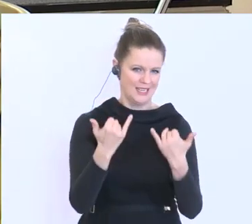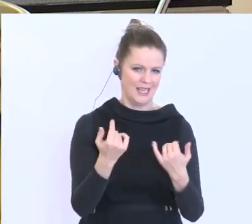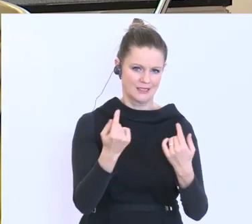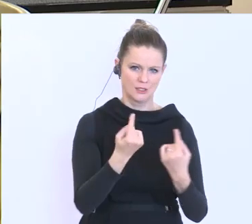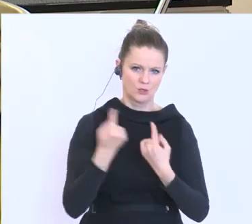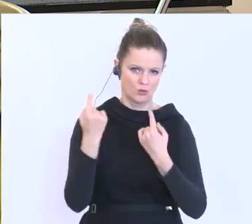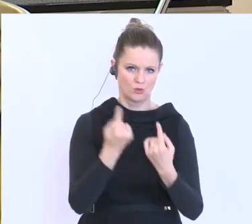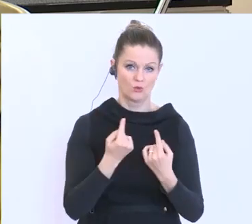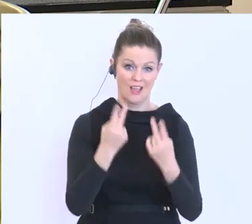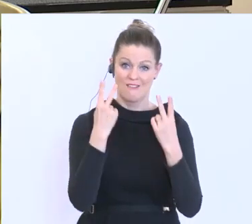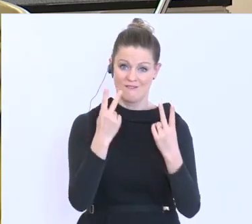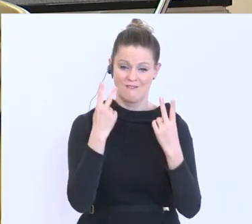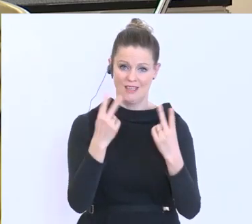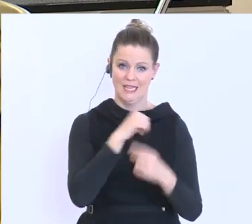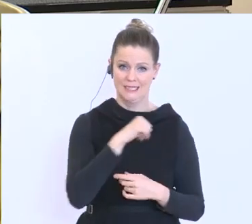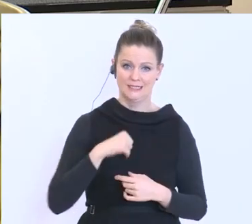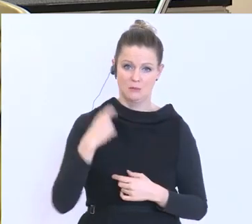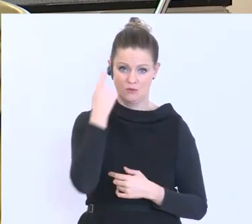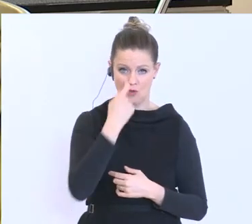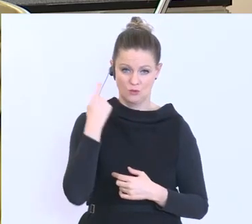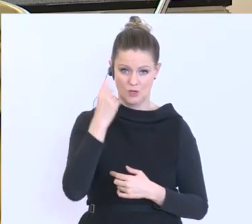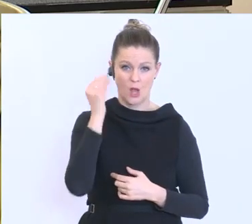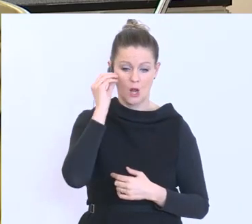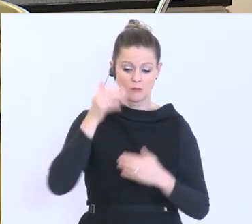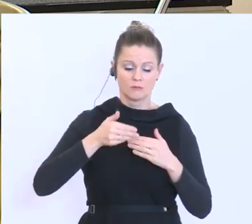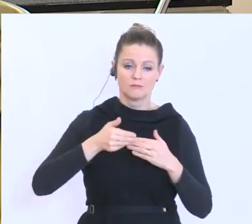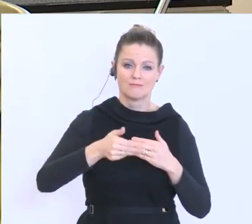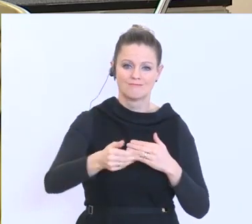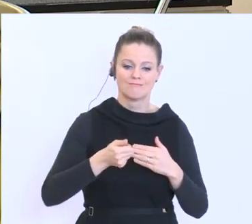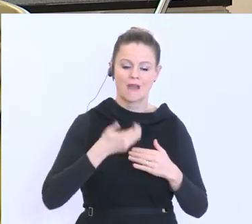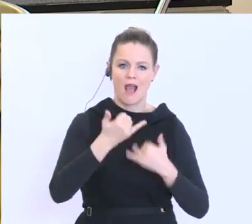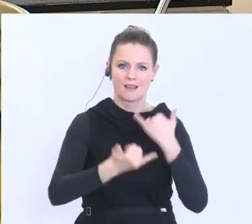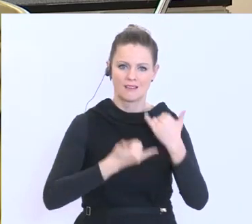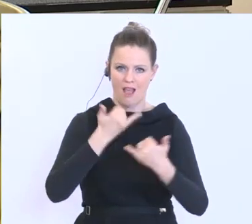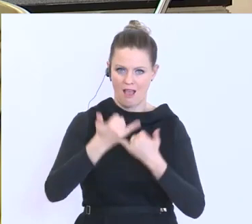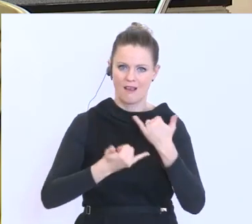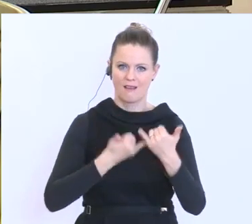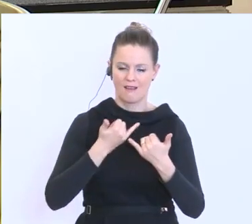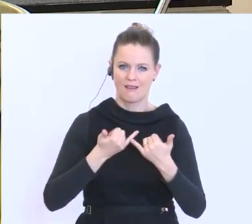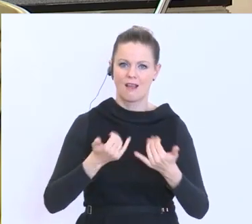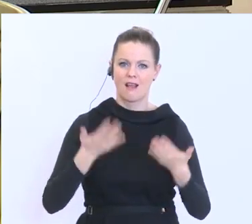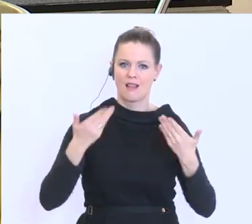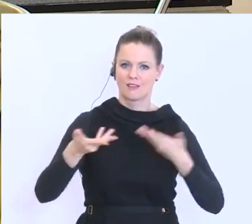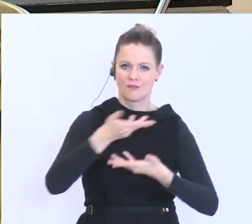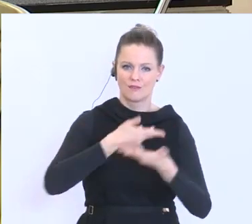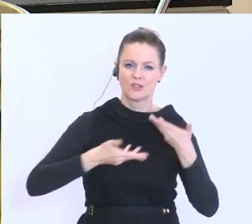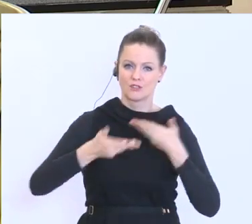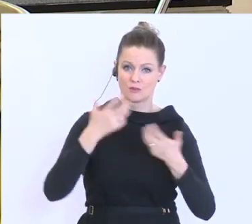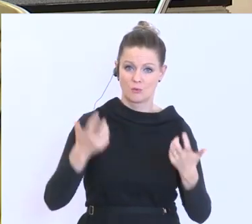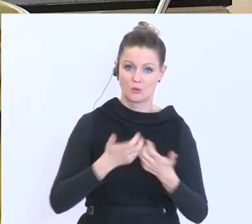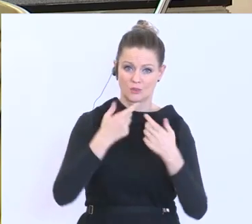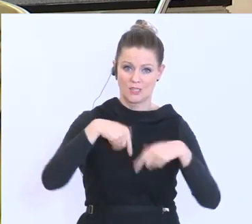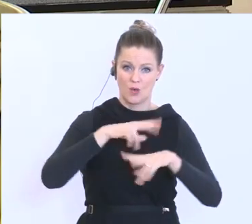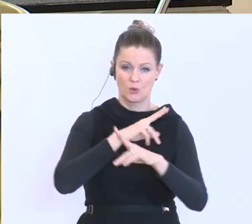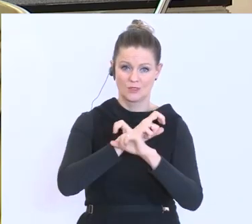Selbstversorgung ist, in den nächsten Jahren zu einer Veränderung in der landwirtschaftlichen Produktion in Österreich und in der Vernetzung,